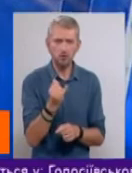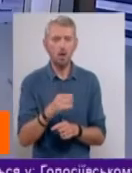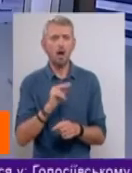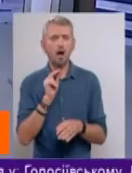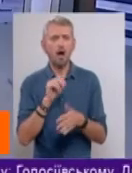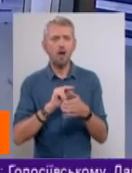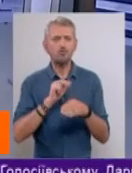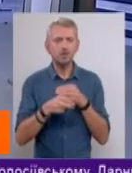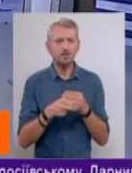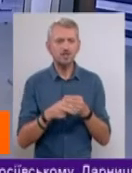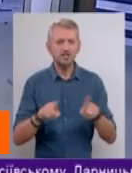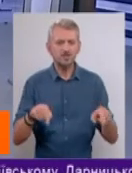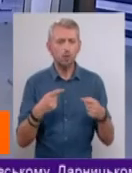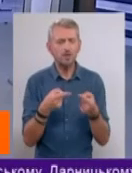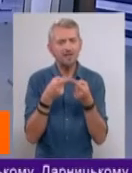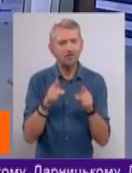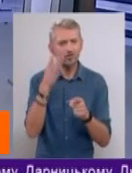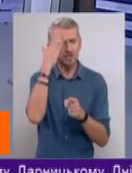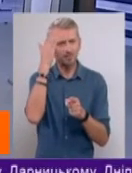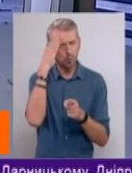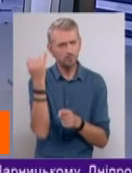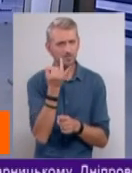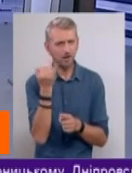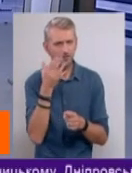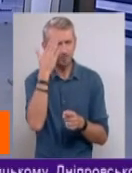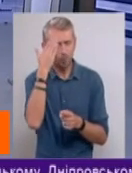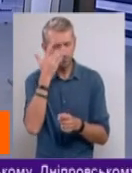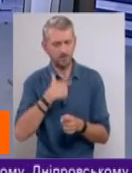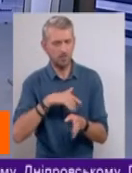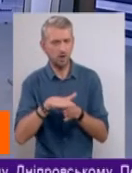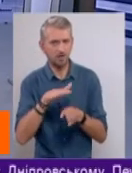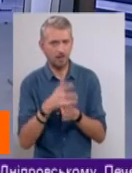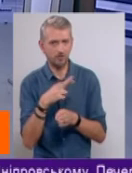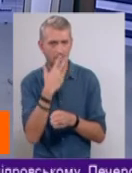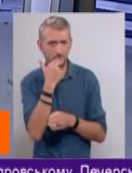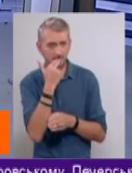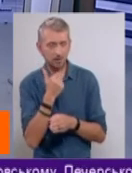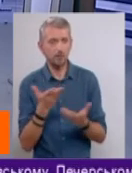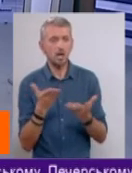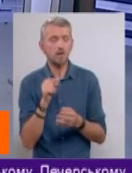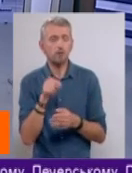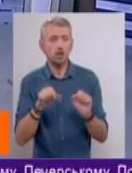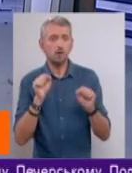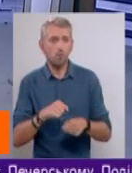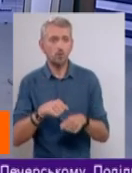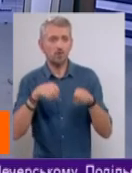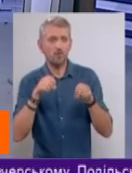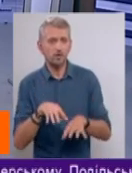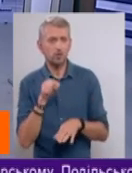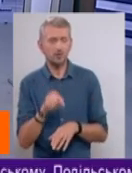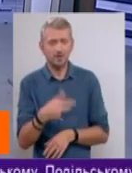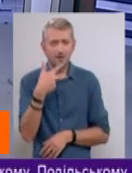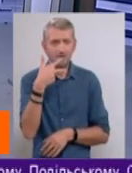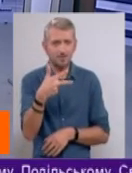альтернативних способів, привабливих способів самореалізації для підлітків, в яких вони могли би вирішити оті три